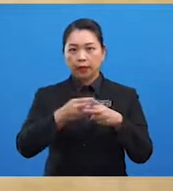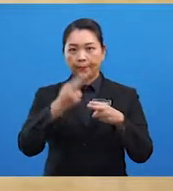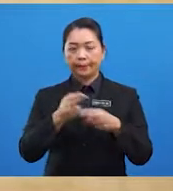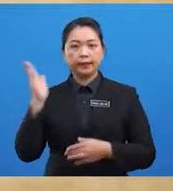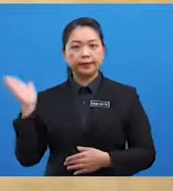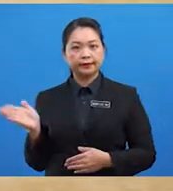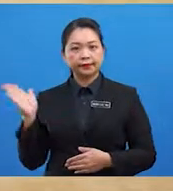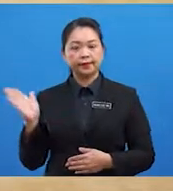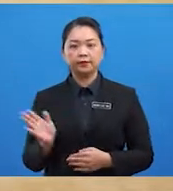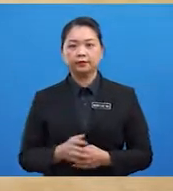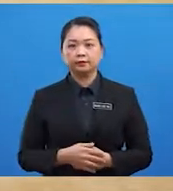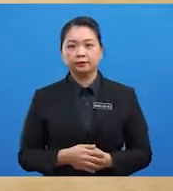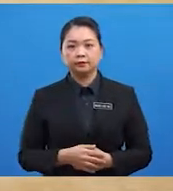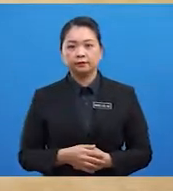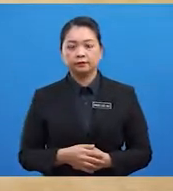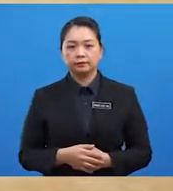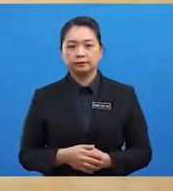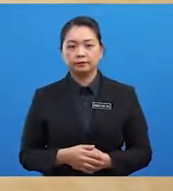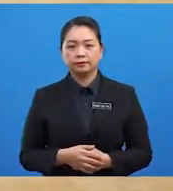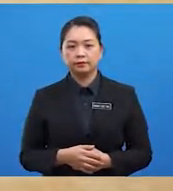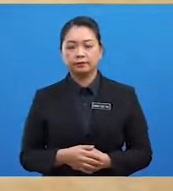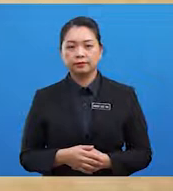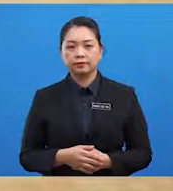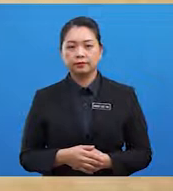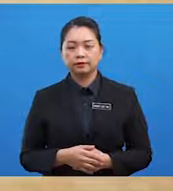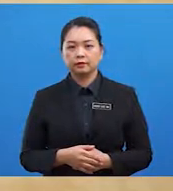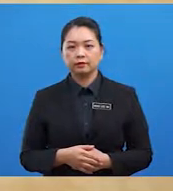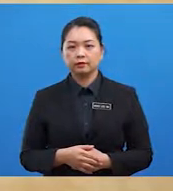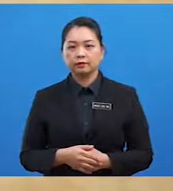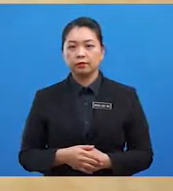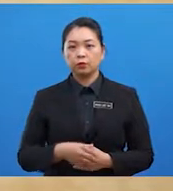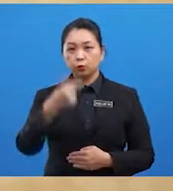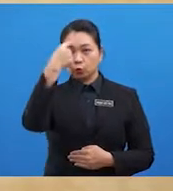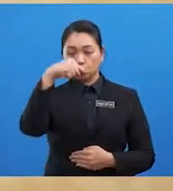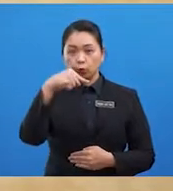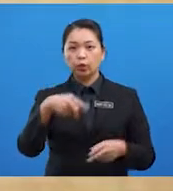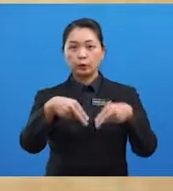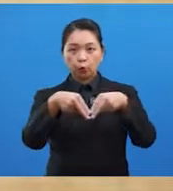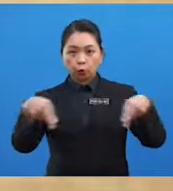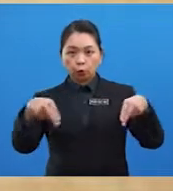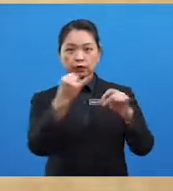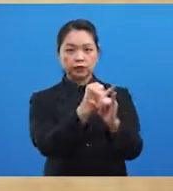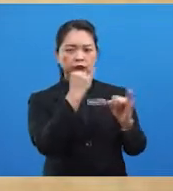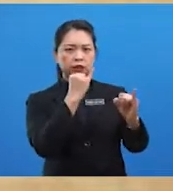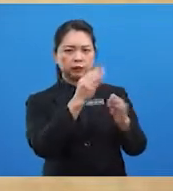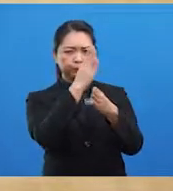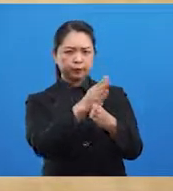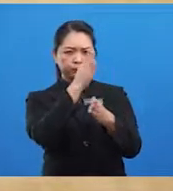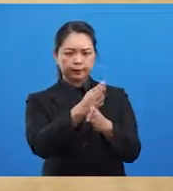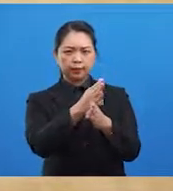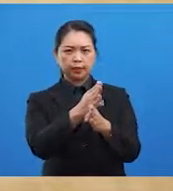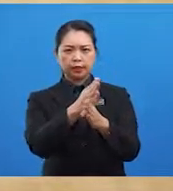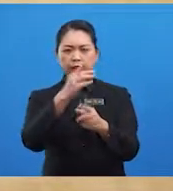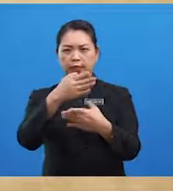'un al-Da'irah Pelayar-pelajar, alat ini adalah untuk mengukur jarak sebenar antara